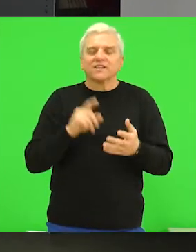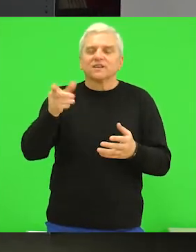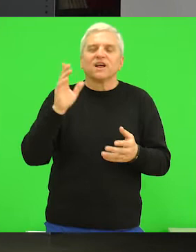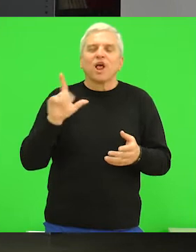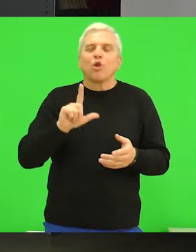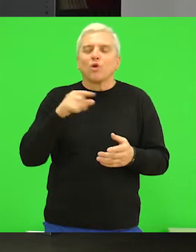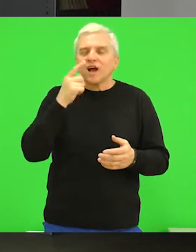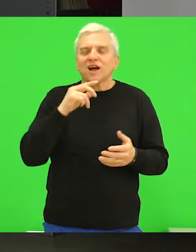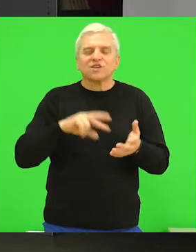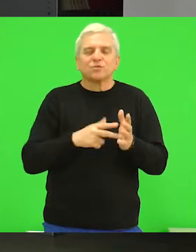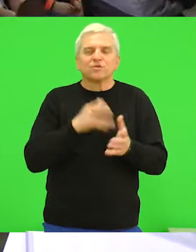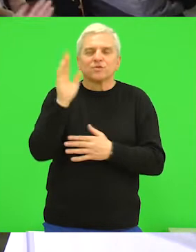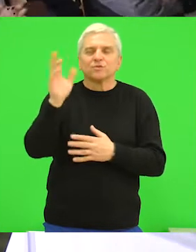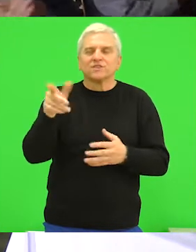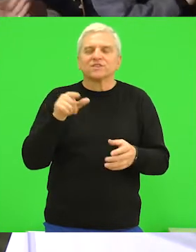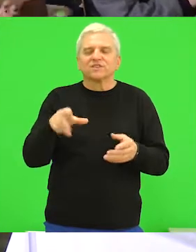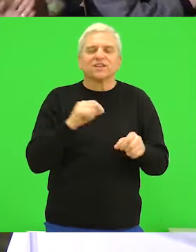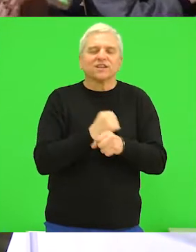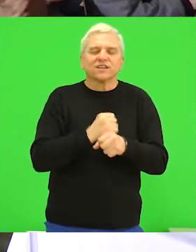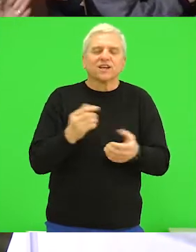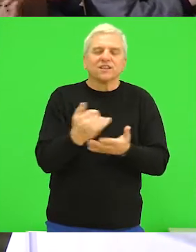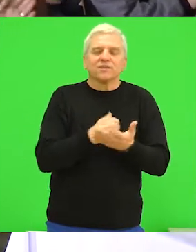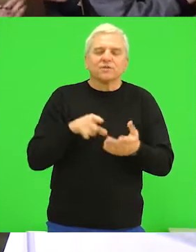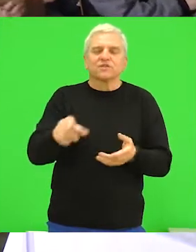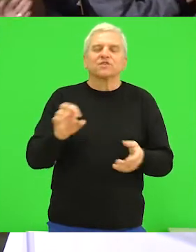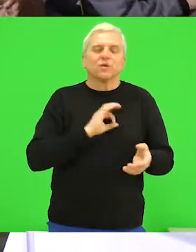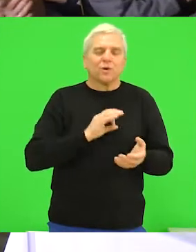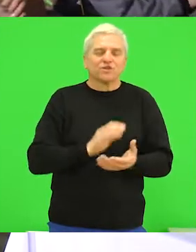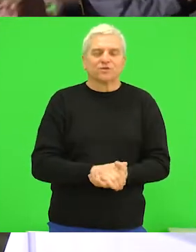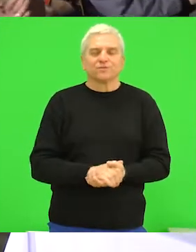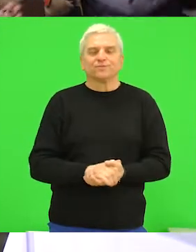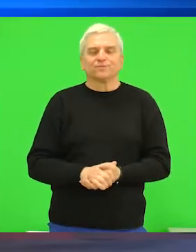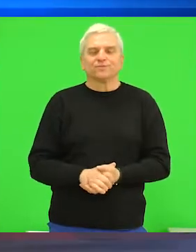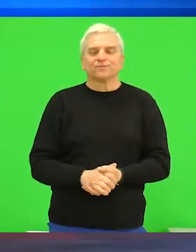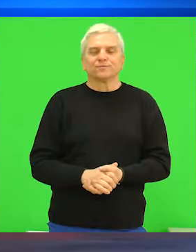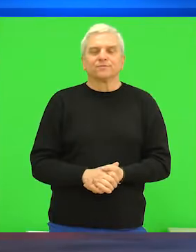uskorio je budućnost i planira da ovakav edukativni čas održi i meštanima Bečeja.